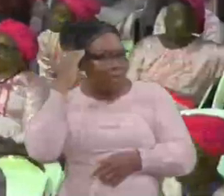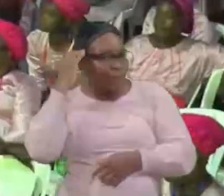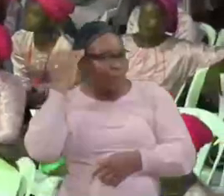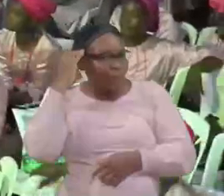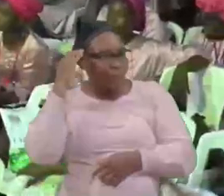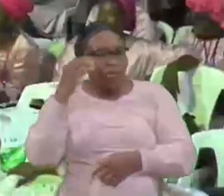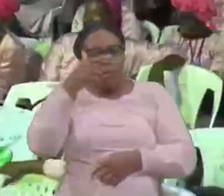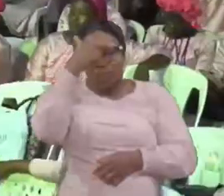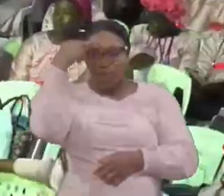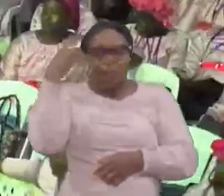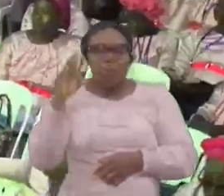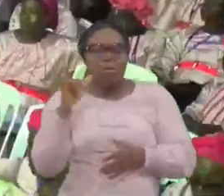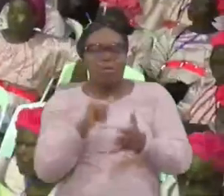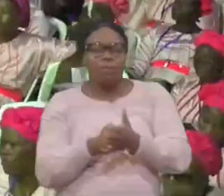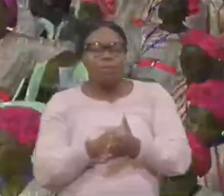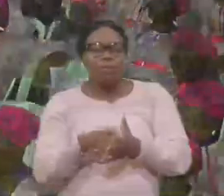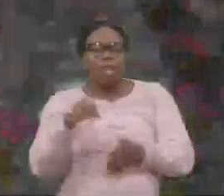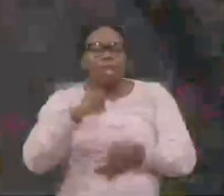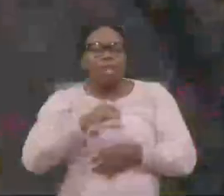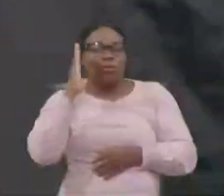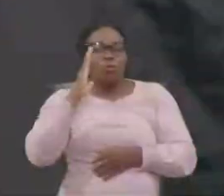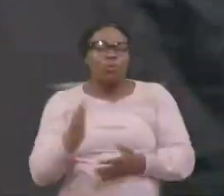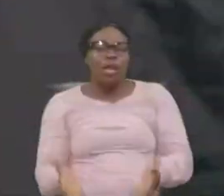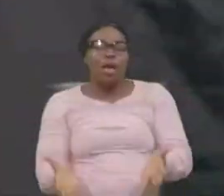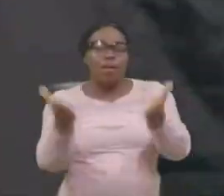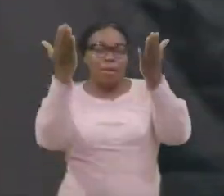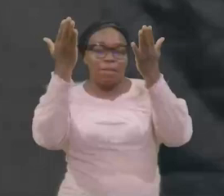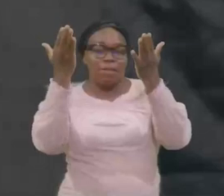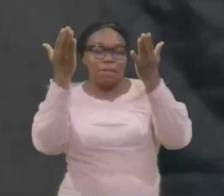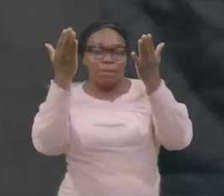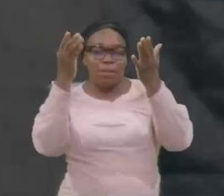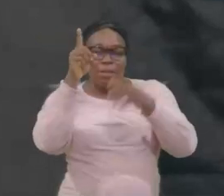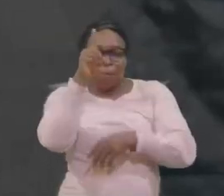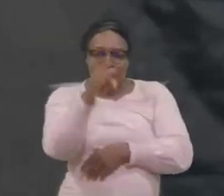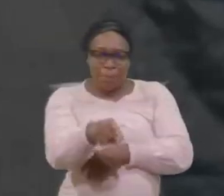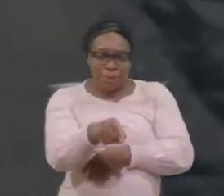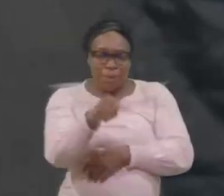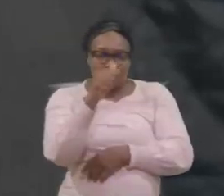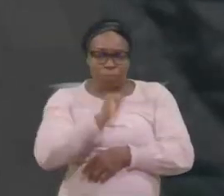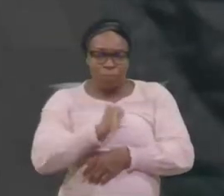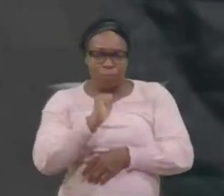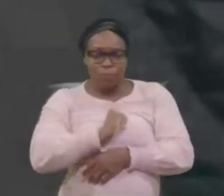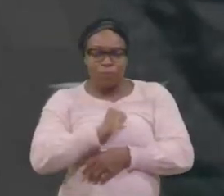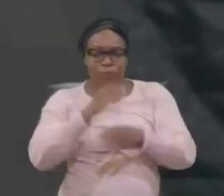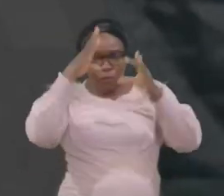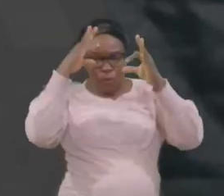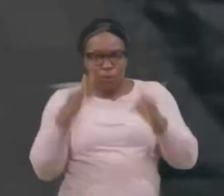Pour cela, Donc il dit, Je me lèverai. C'est une décision personnelle.